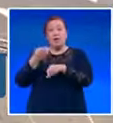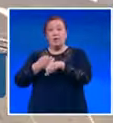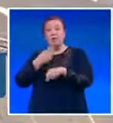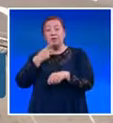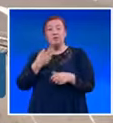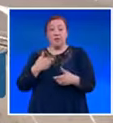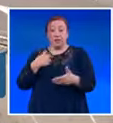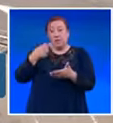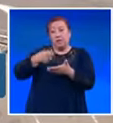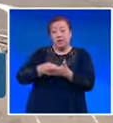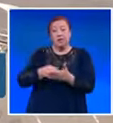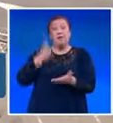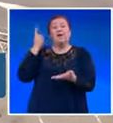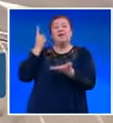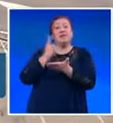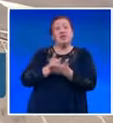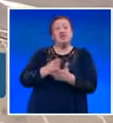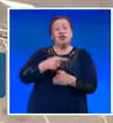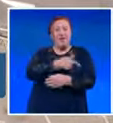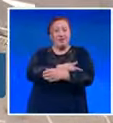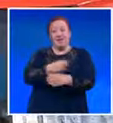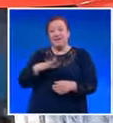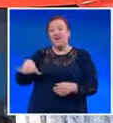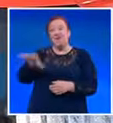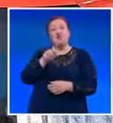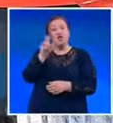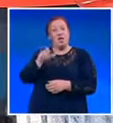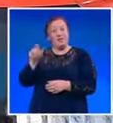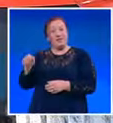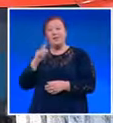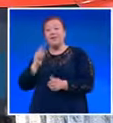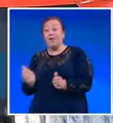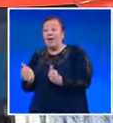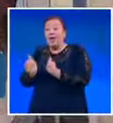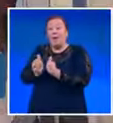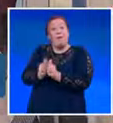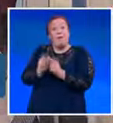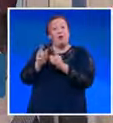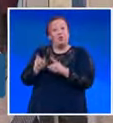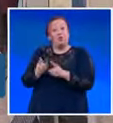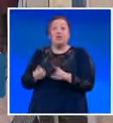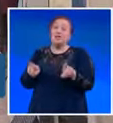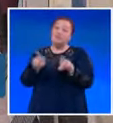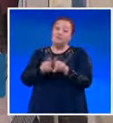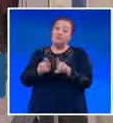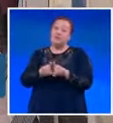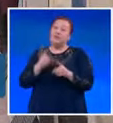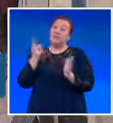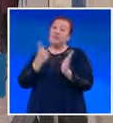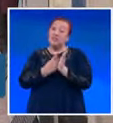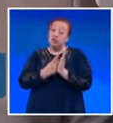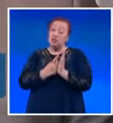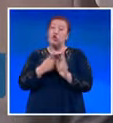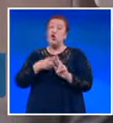за всички пациенти. За придружителите на непълнолетните в лекосъстояния изследването също е задължително, но и